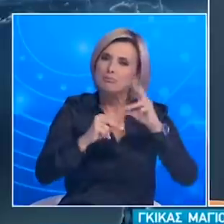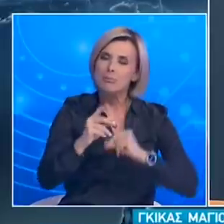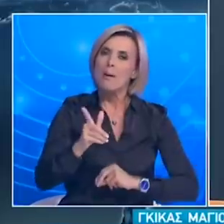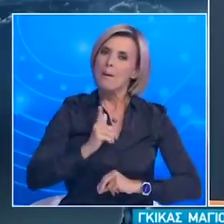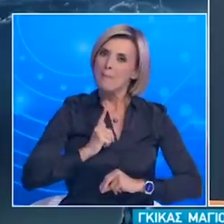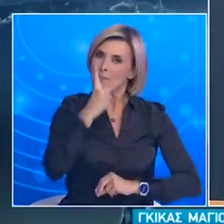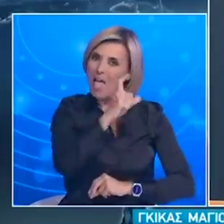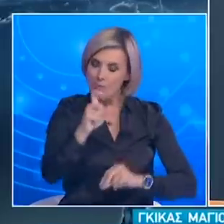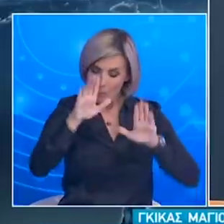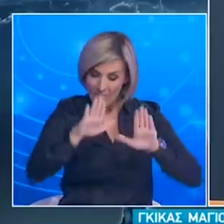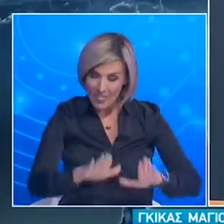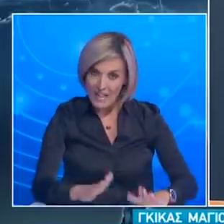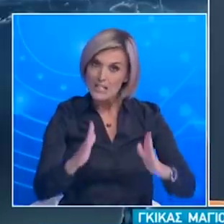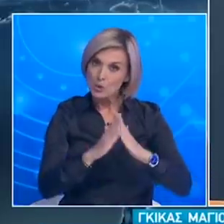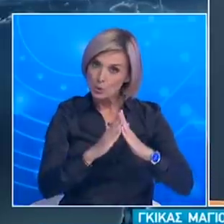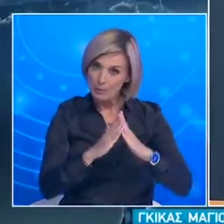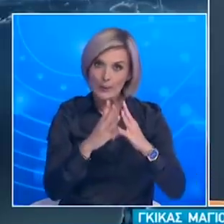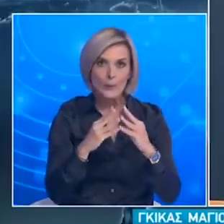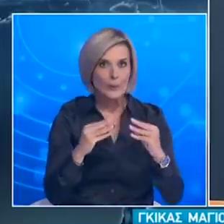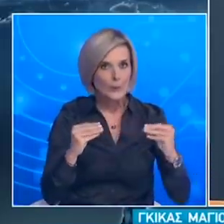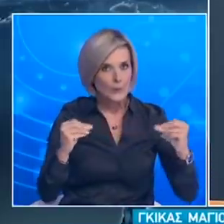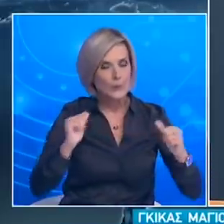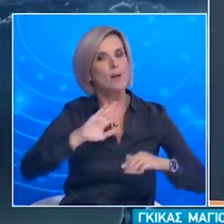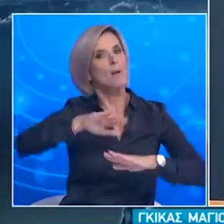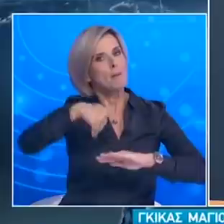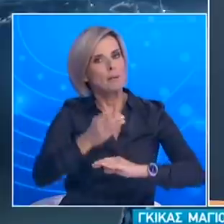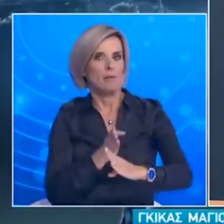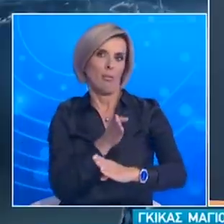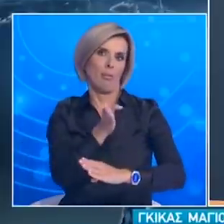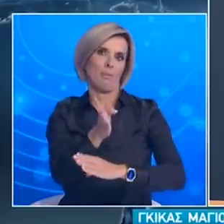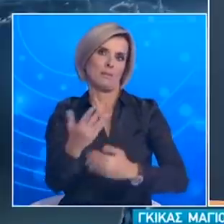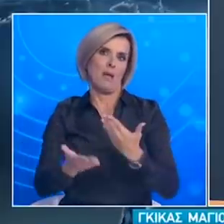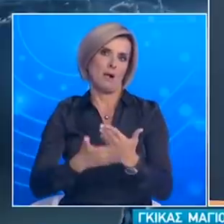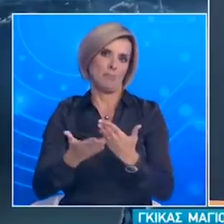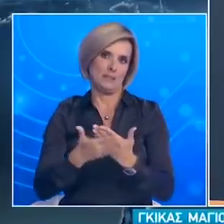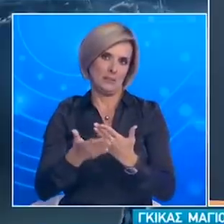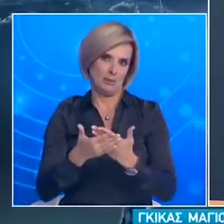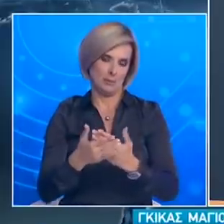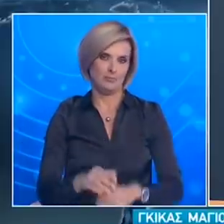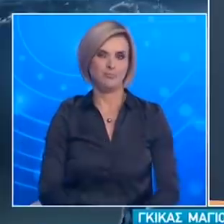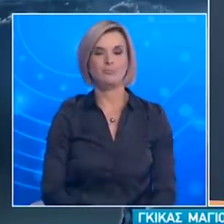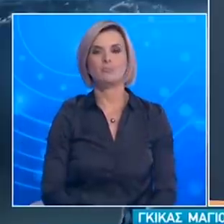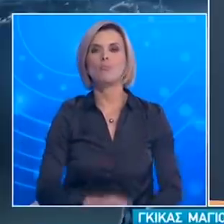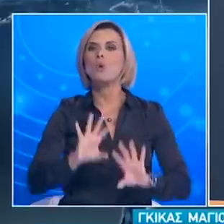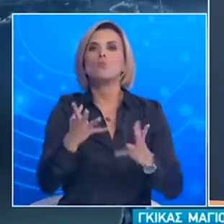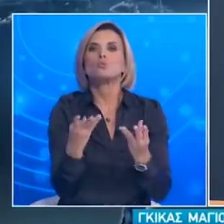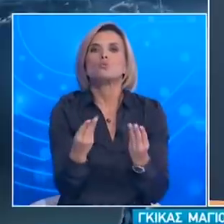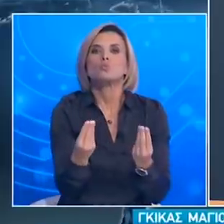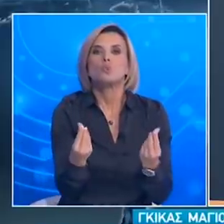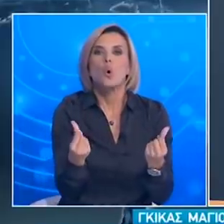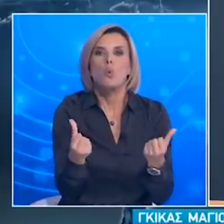περίπου μία εβδομάδα και μετά ας πάμε να τους δούμε. Ο έλεγχος της επιδημίας είναι η συλλογική προσπάθεια.